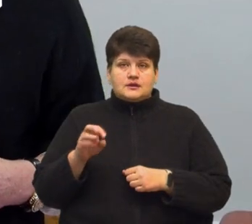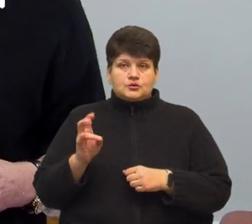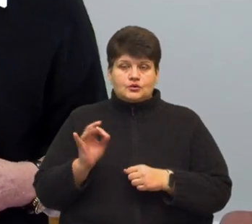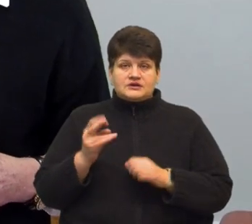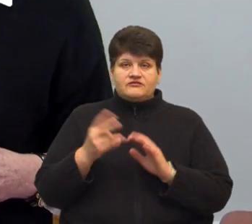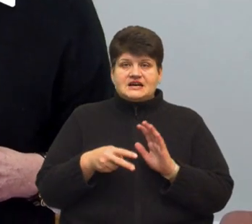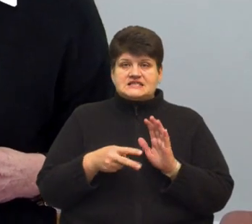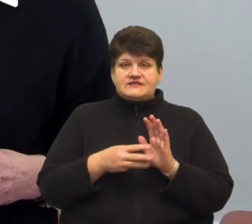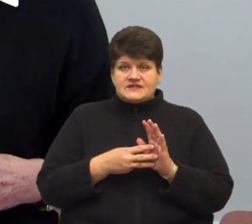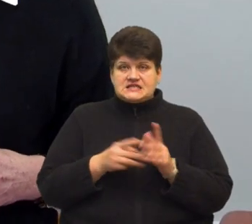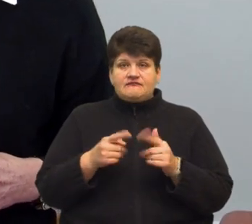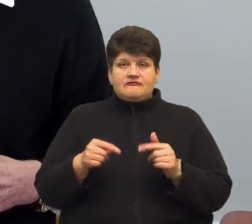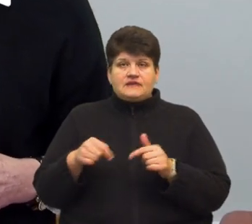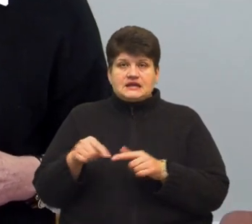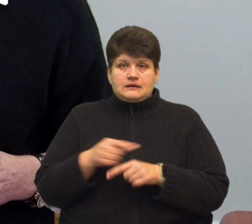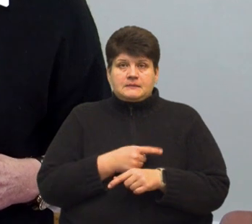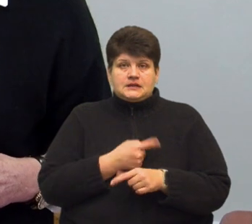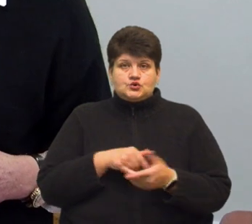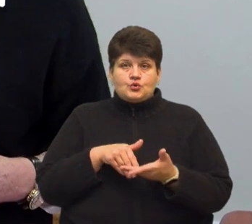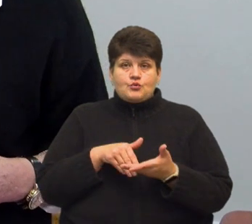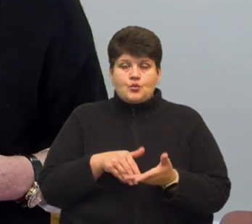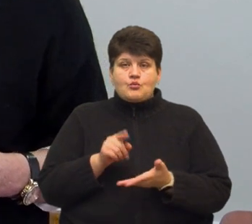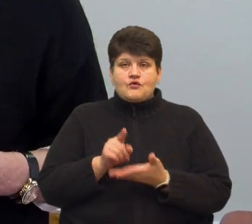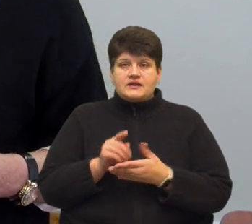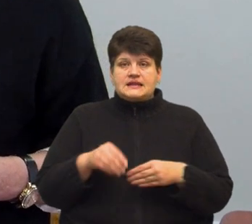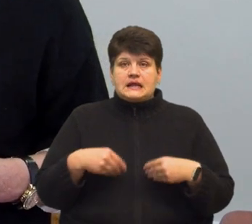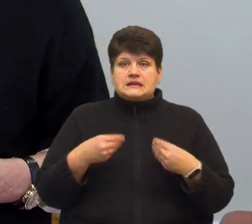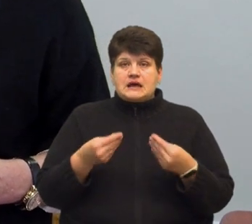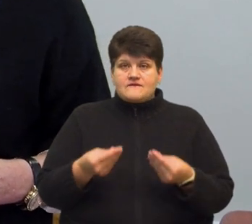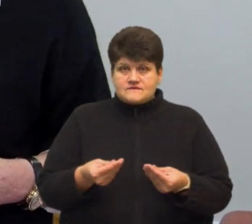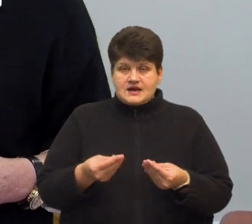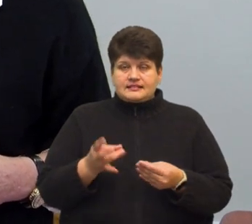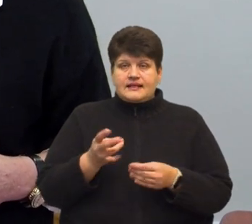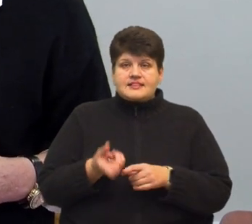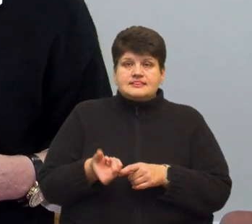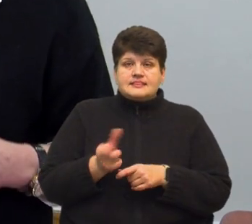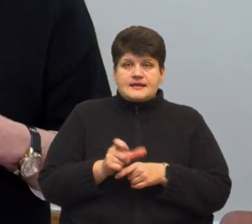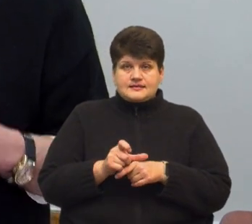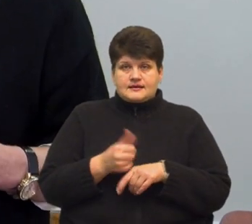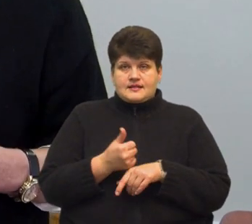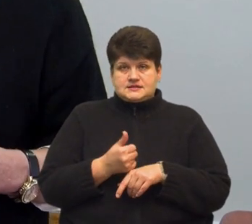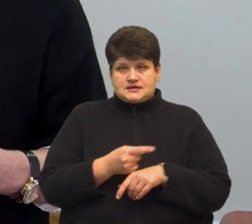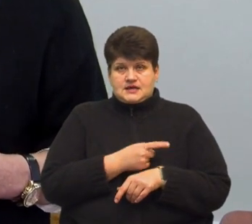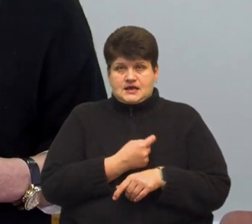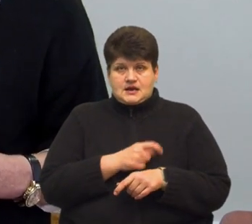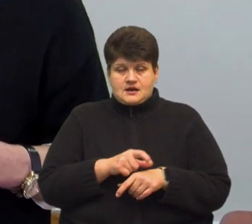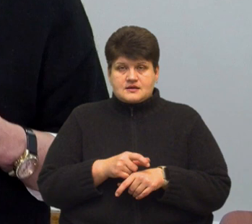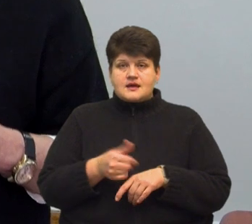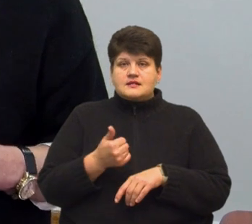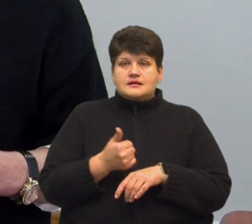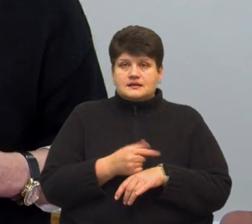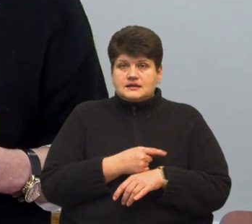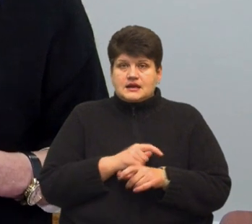видів медичної допомоги повинні надавати надкластерні лікарні. Кластерні лікарні